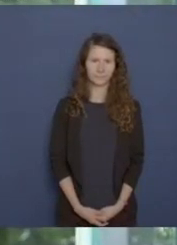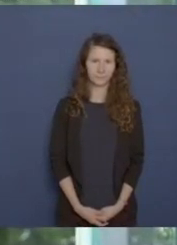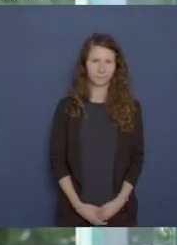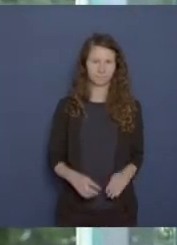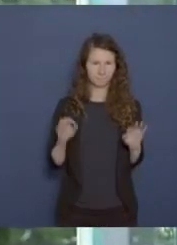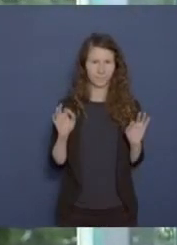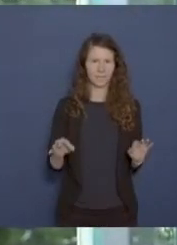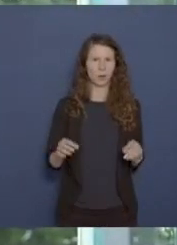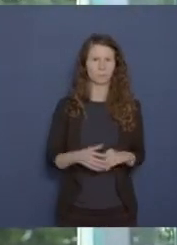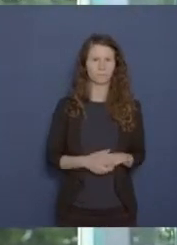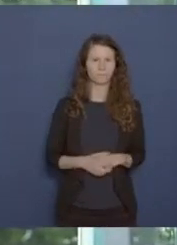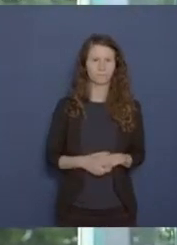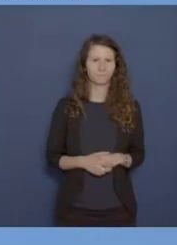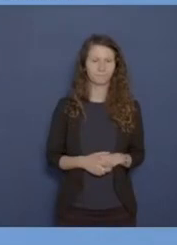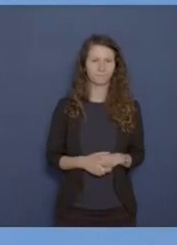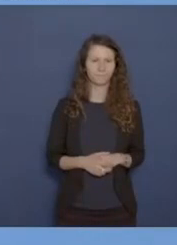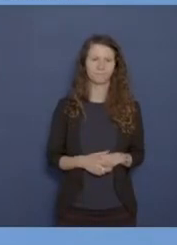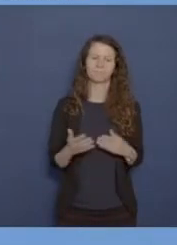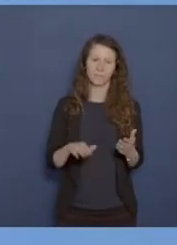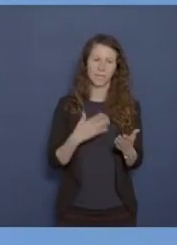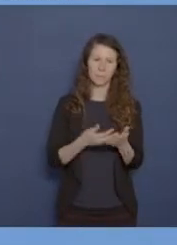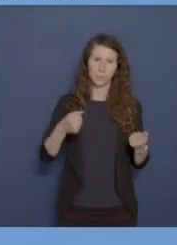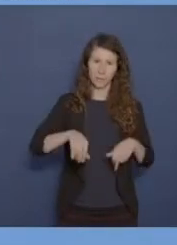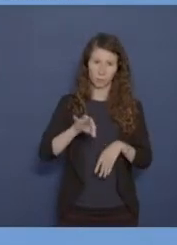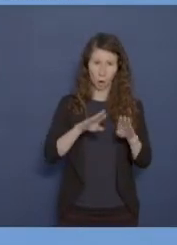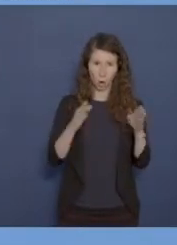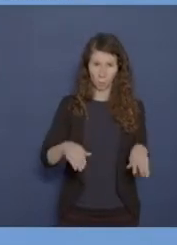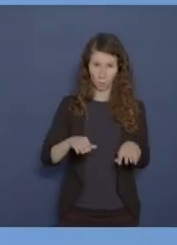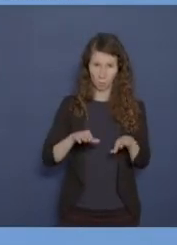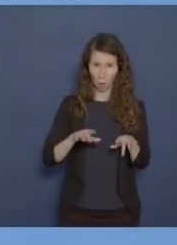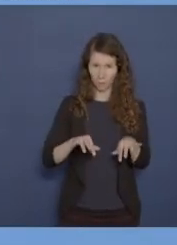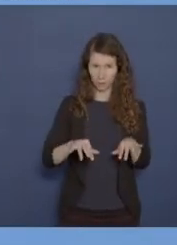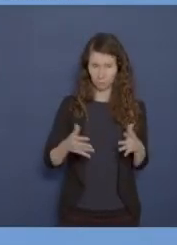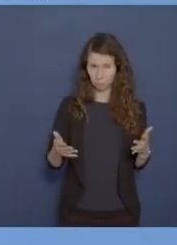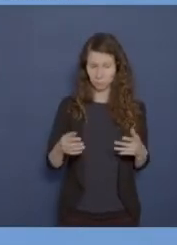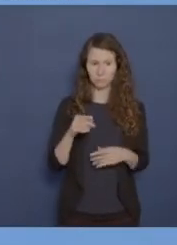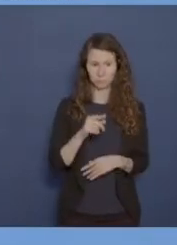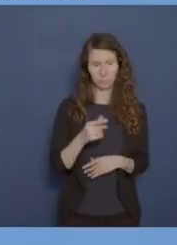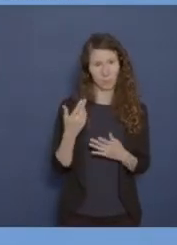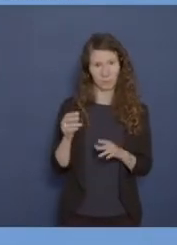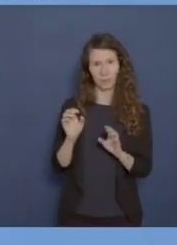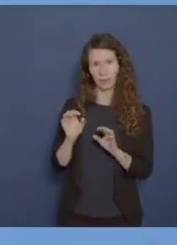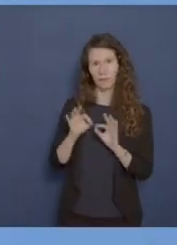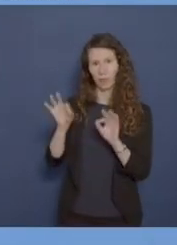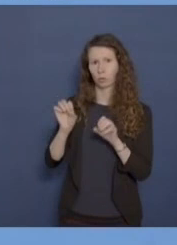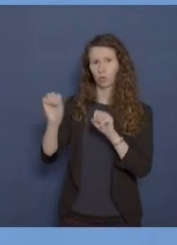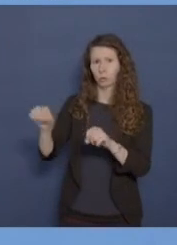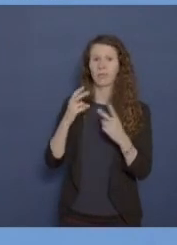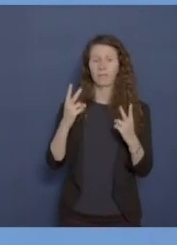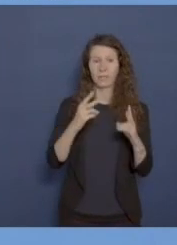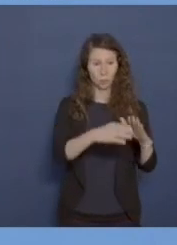Also das Angebotspflicht fürs Homeoffice. Das Homeoffice hat ja einen wichtigen Beitrag zum Infektionsschutz geleistet.